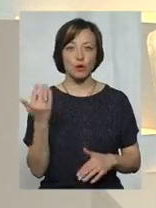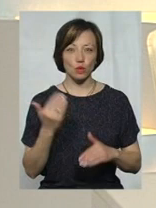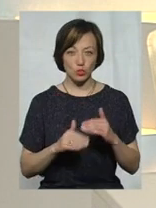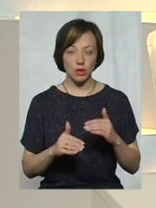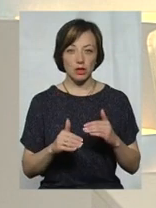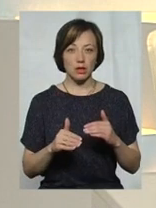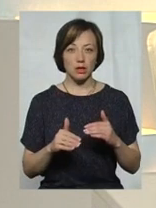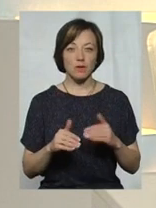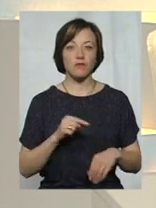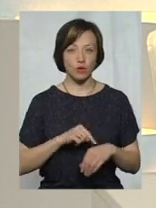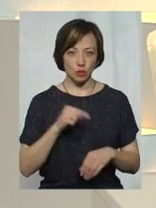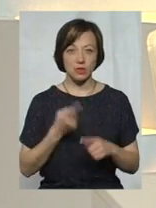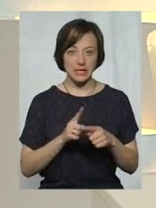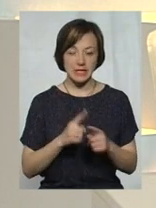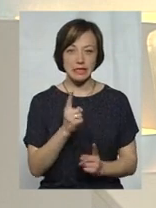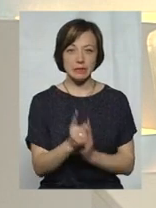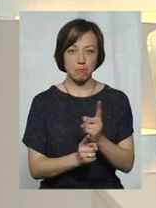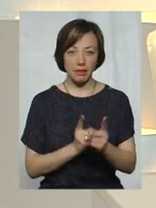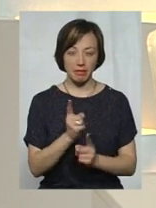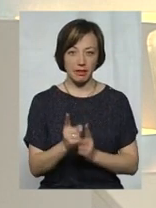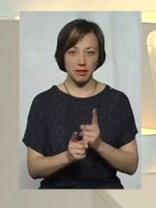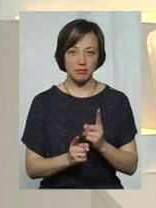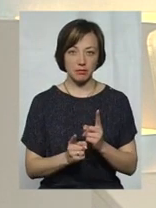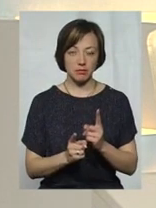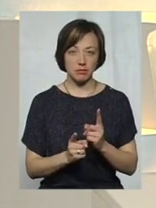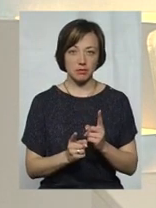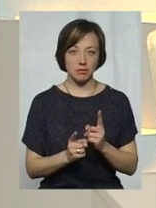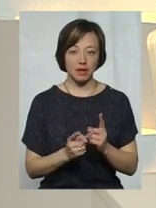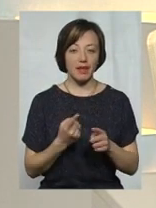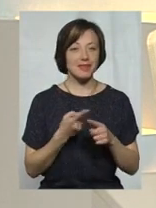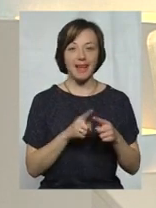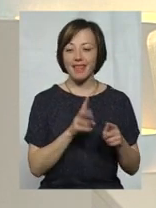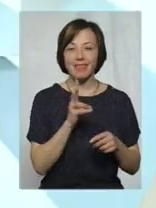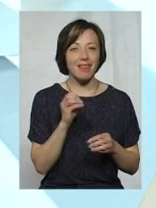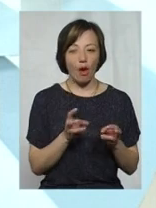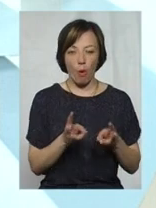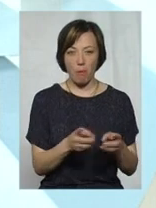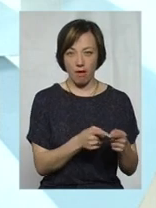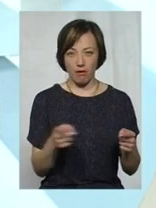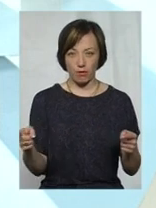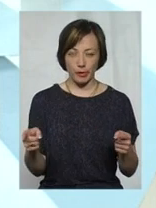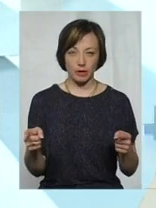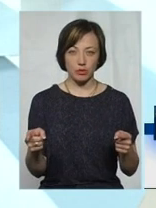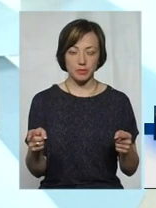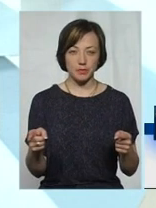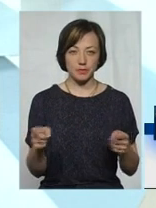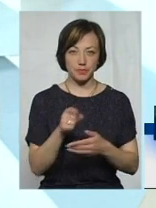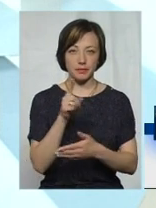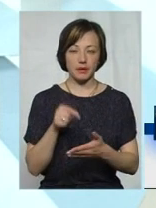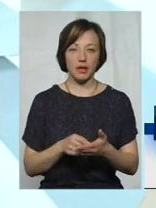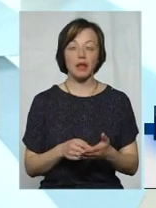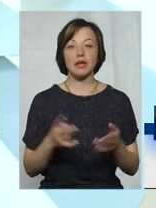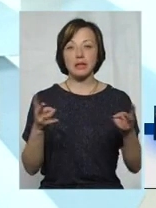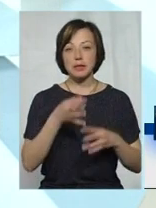по суті, відчують ці зміни в цей неопалювальний період. Ну, Ну, слід зазначити, що з